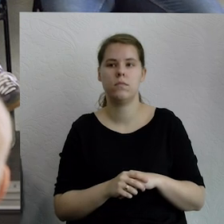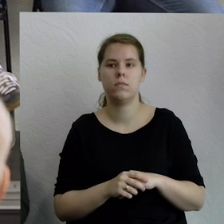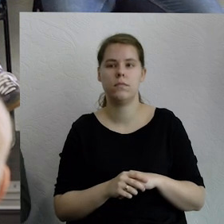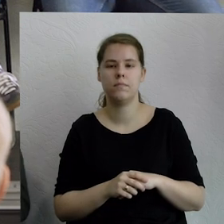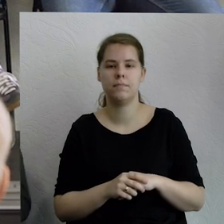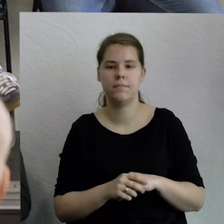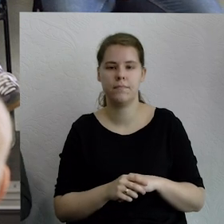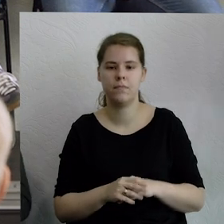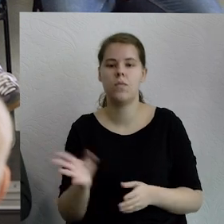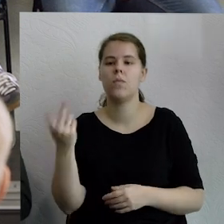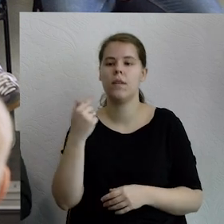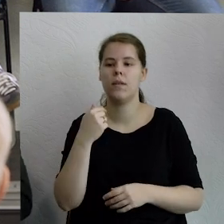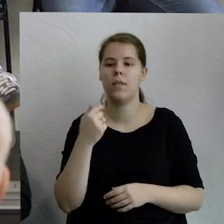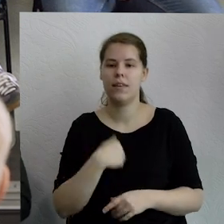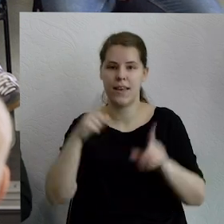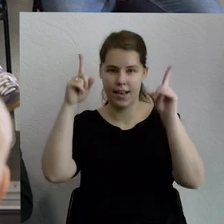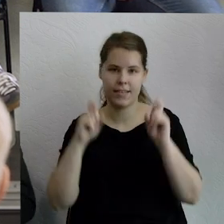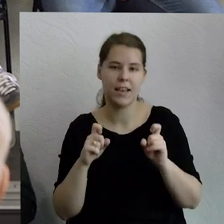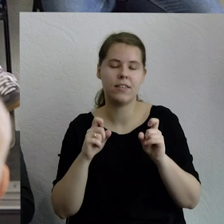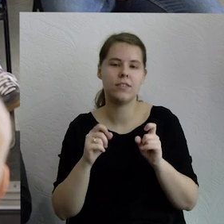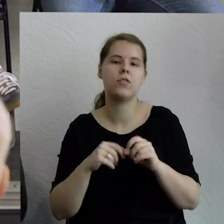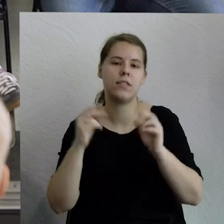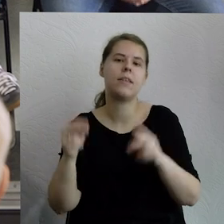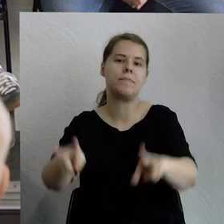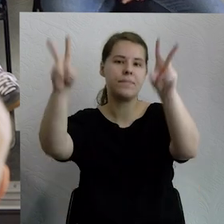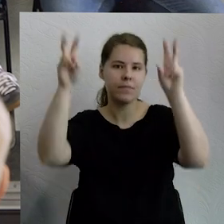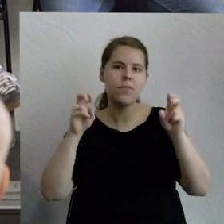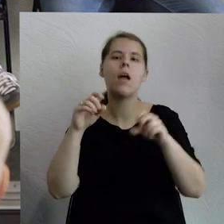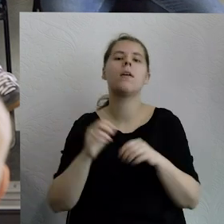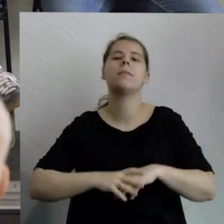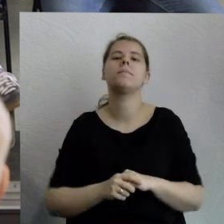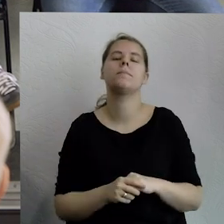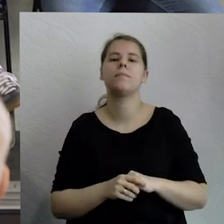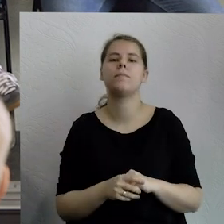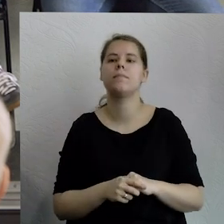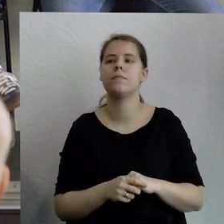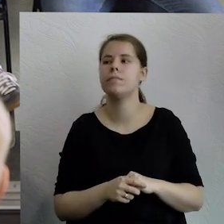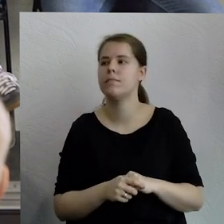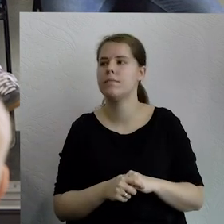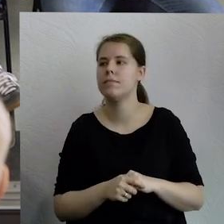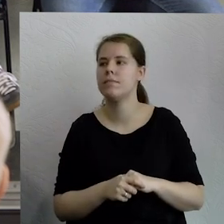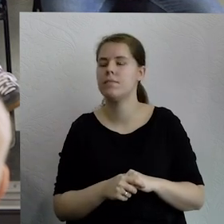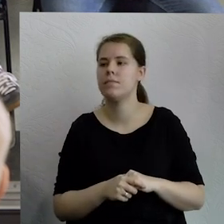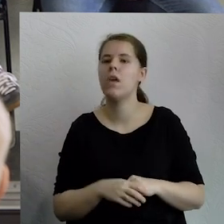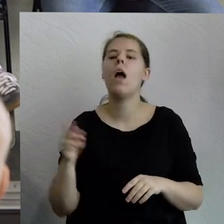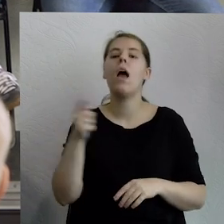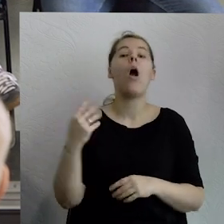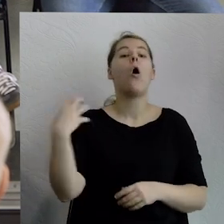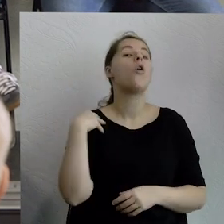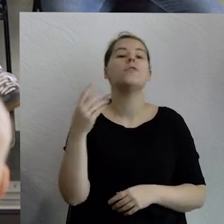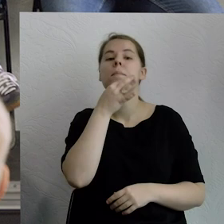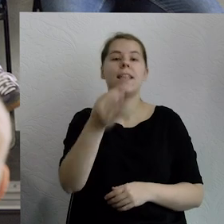To ja zacznę cytatem, zanim przejdę do pierwszego pytania. Paneliści pytanie znają, więc mają przygotowaną odpowiedź.